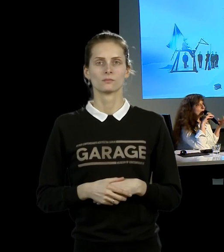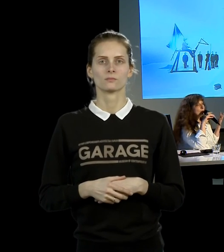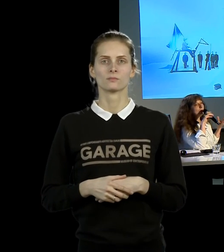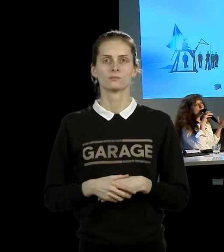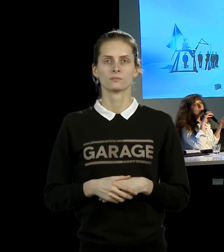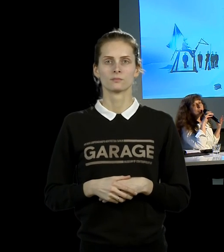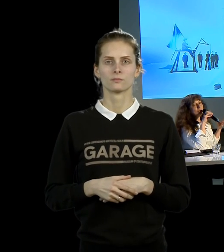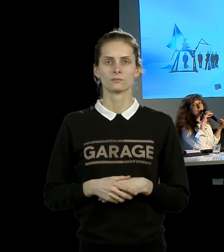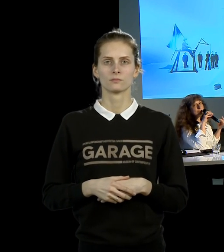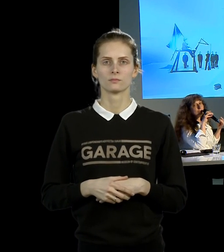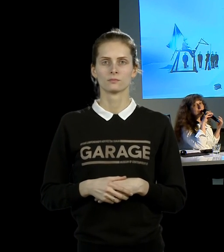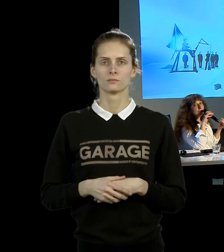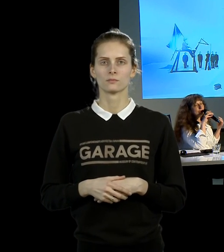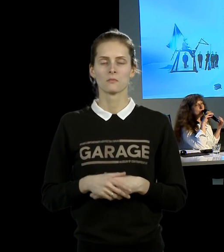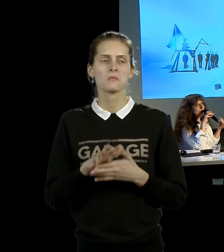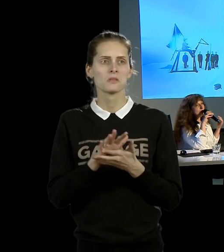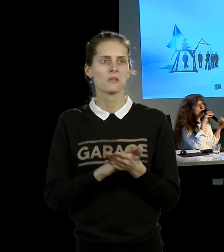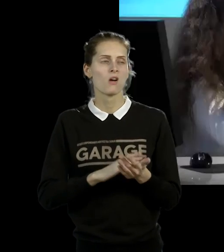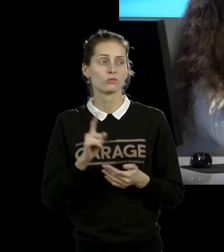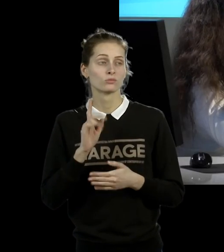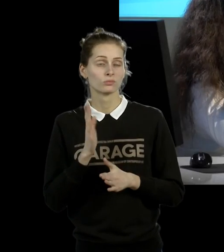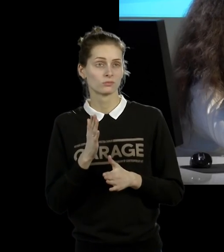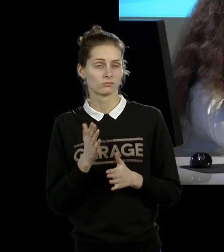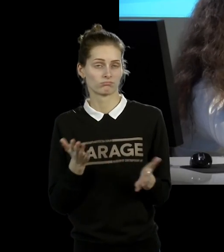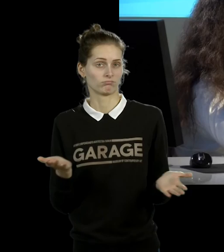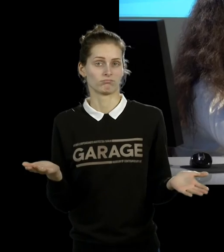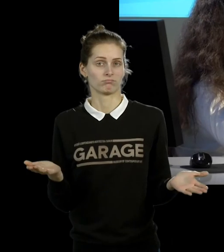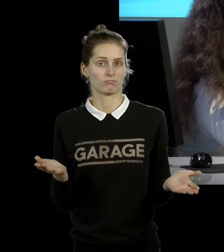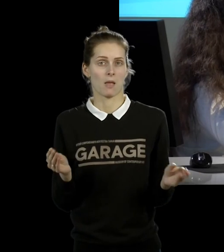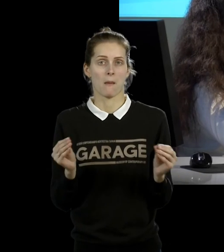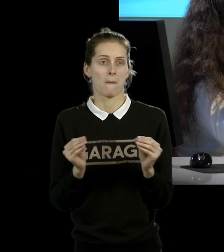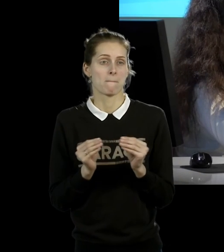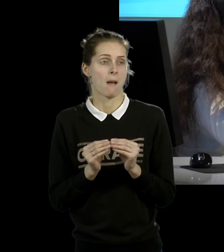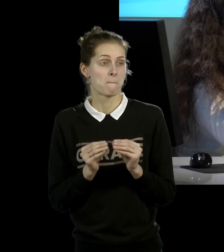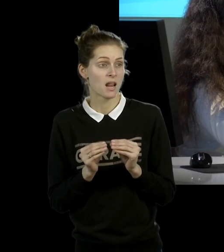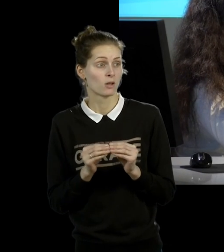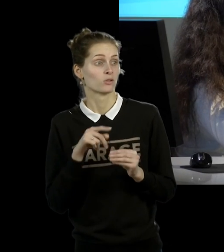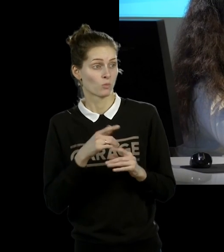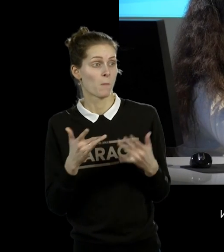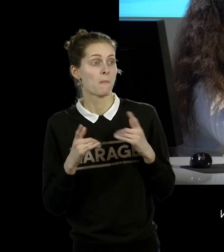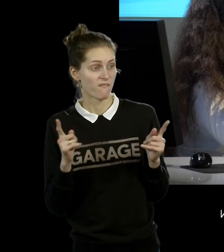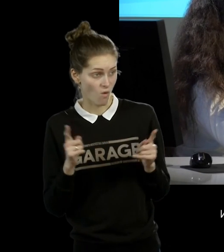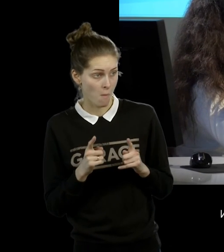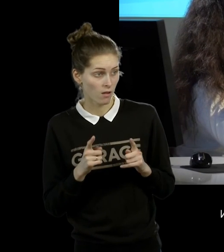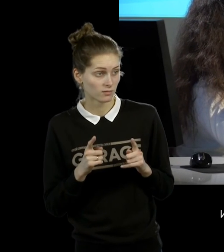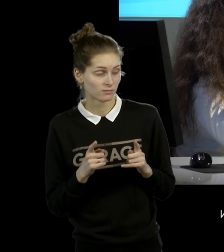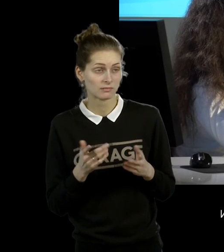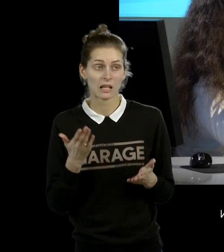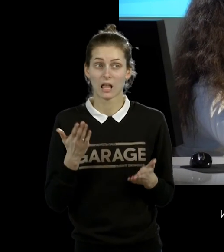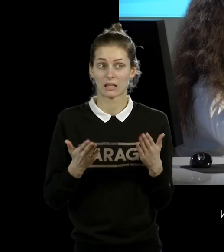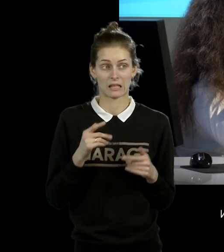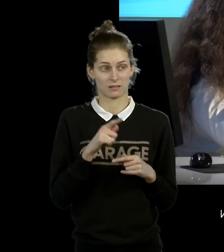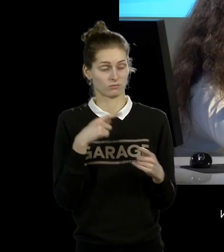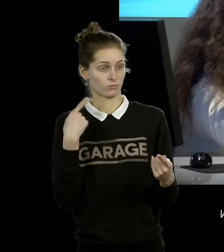Что такое, что с этим будет дальше, что вообще произойдет? По-прежнему ли это является жанром Теформанса? Или это является